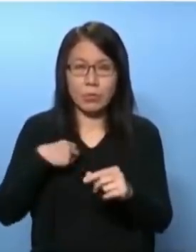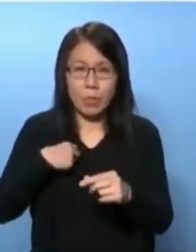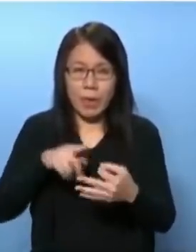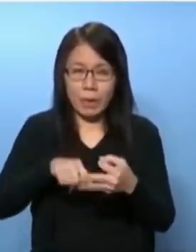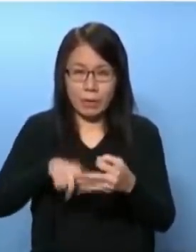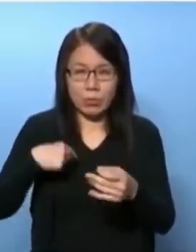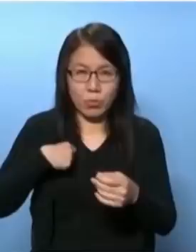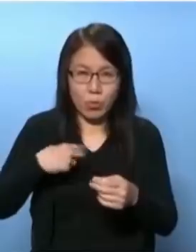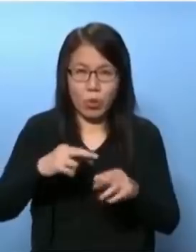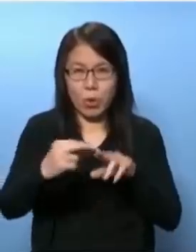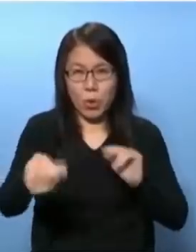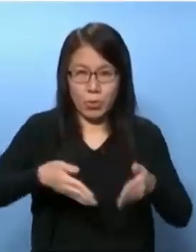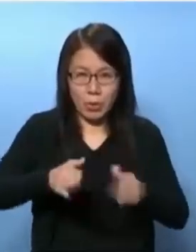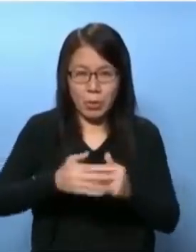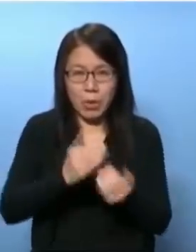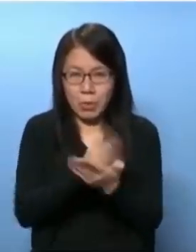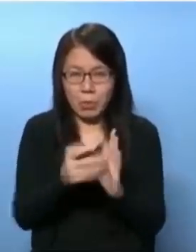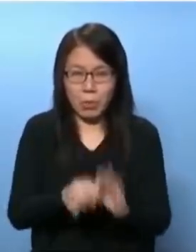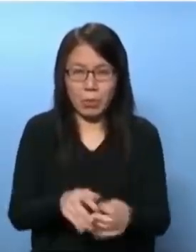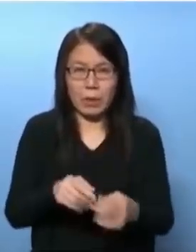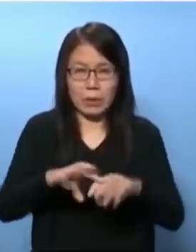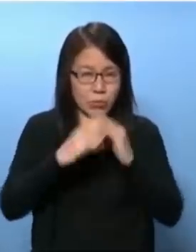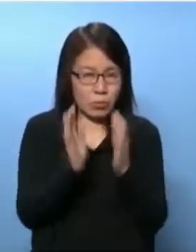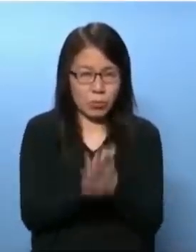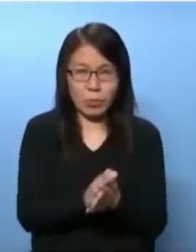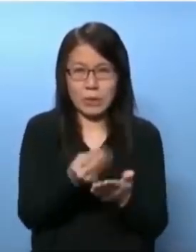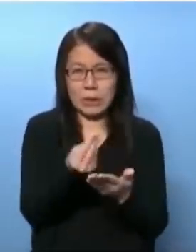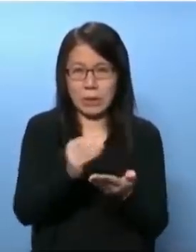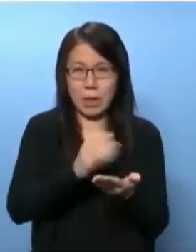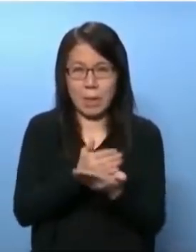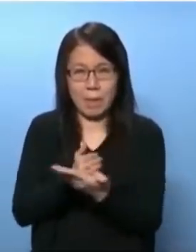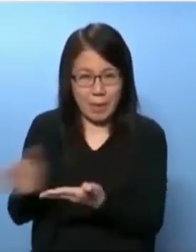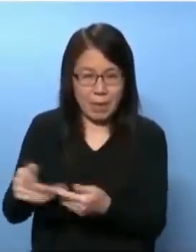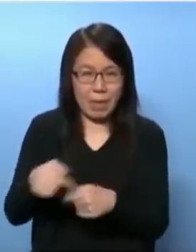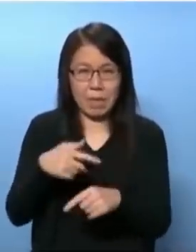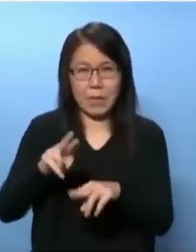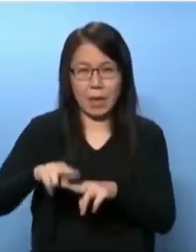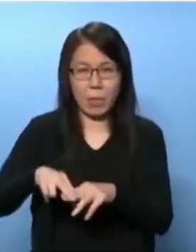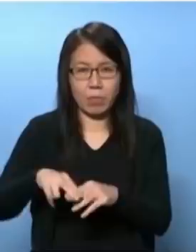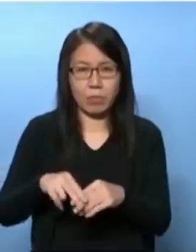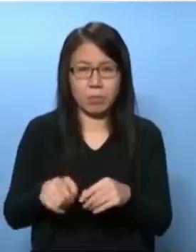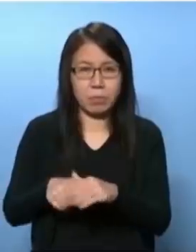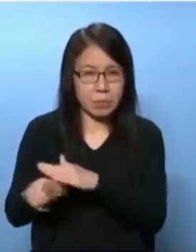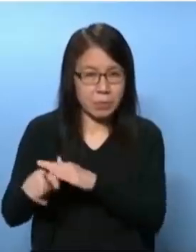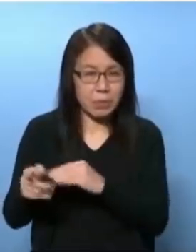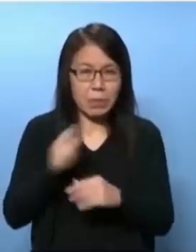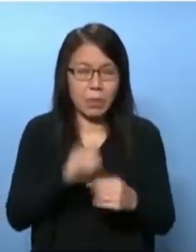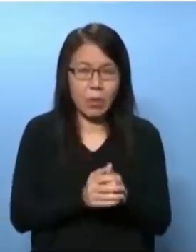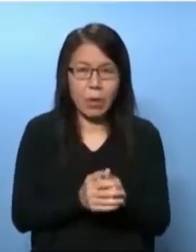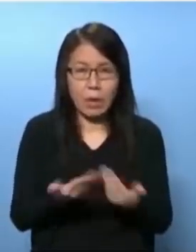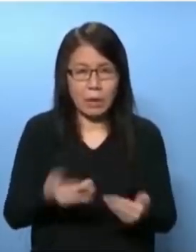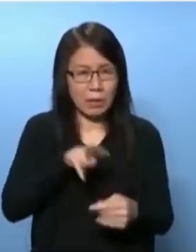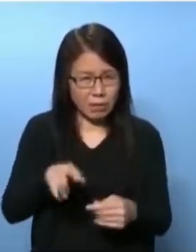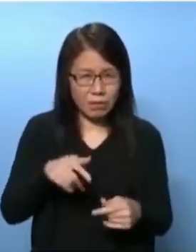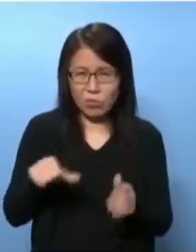建筑那样就拿了钱回去喂喂我们已经已经现在看的是最惨